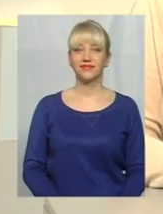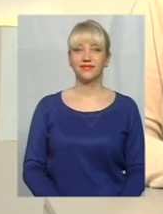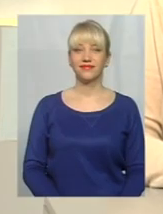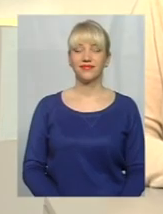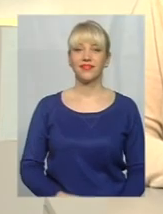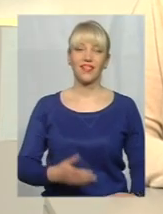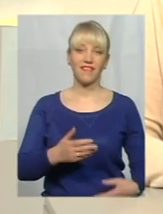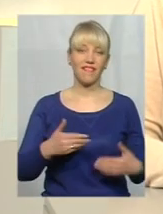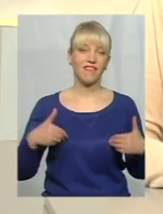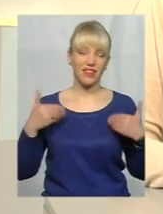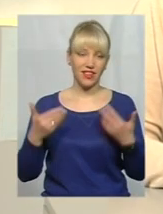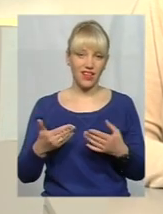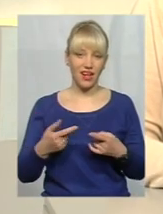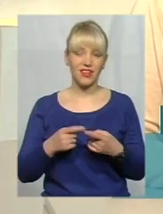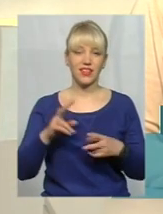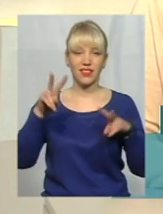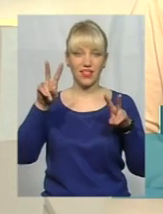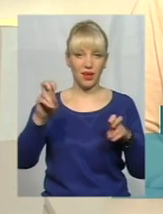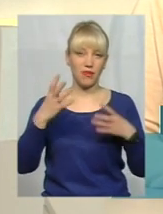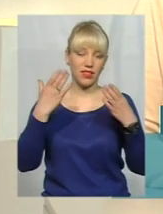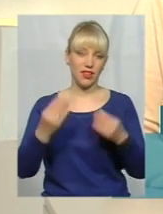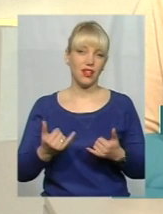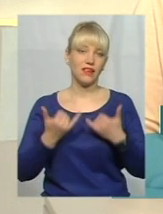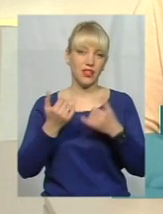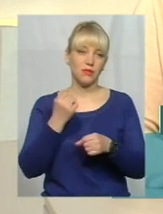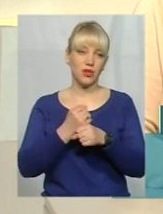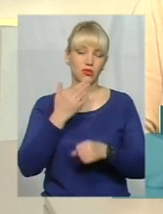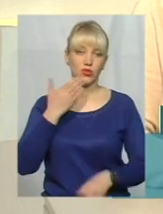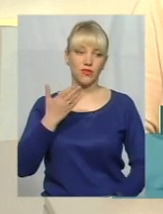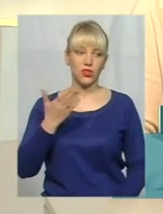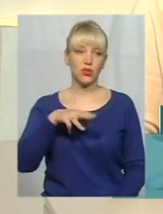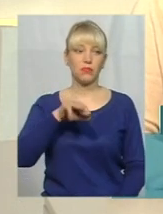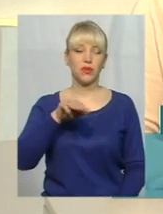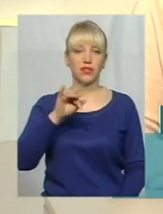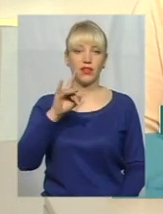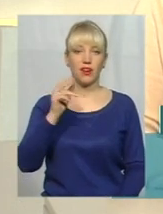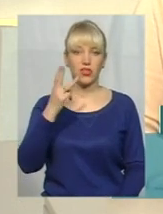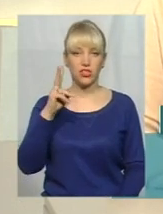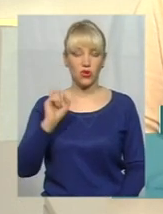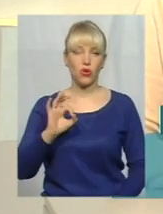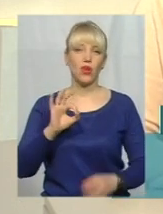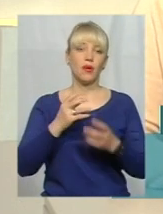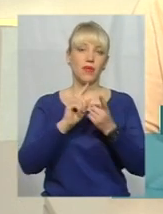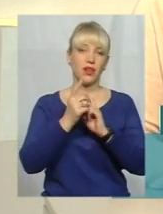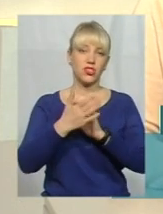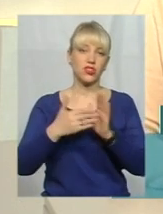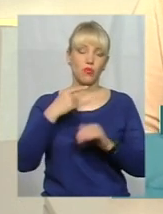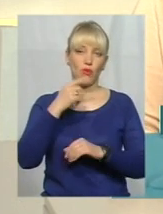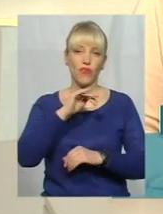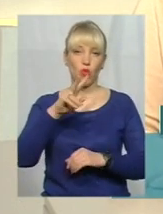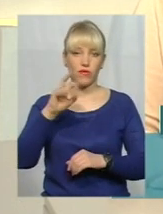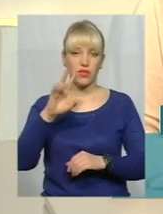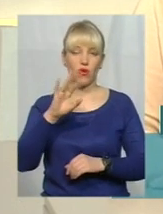Мої вітання на суспільному тема дня. Сьогодні для вас у студії працює ведуча юномітражка, переклад на мову жестів Оксана Фіновська.